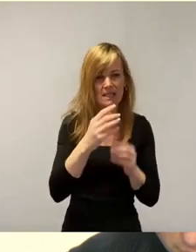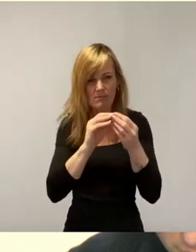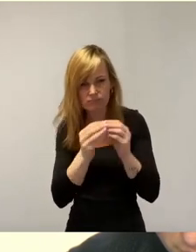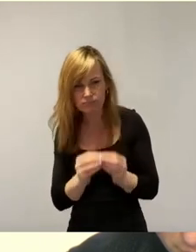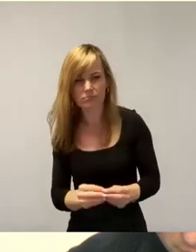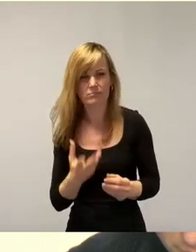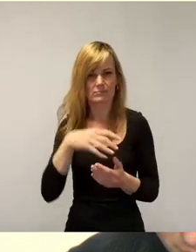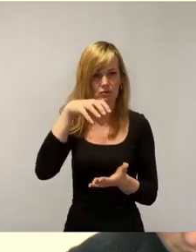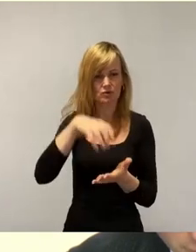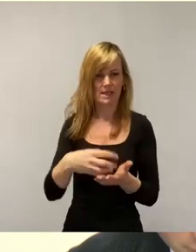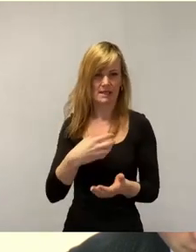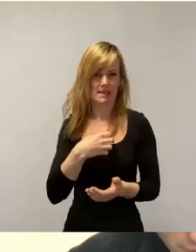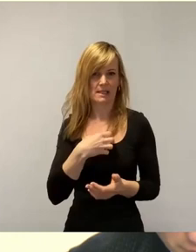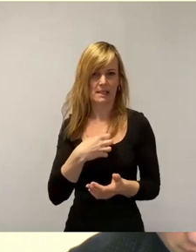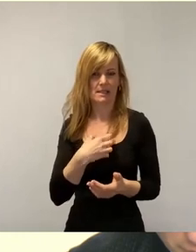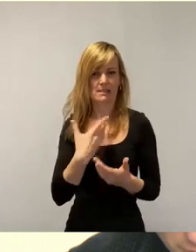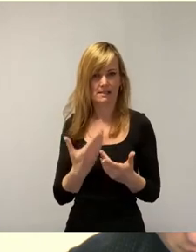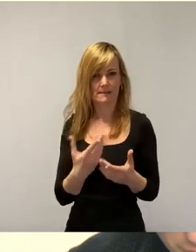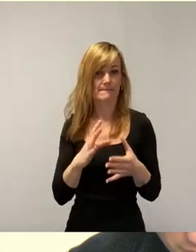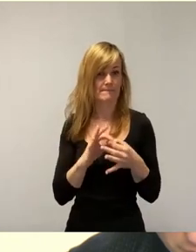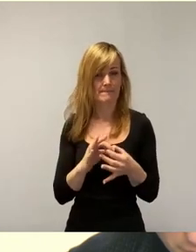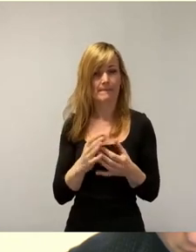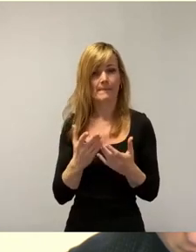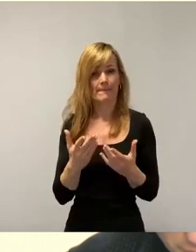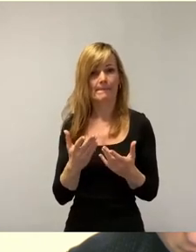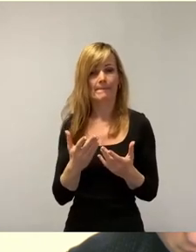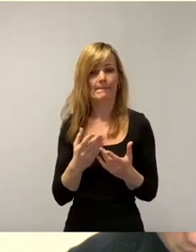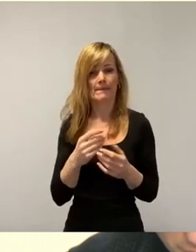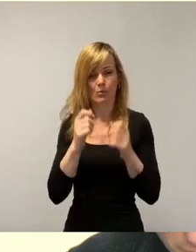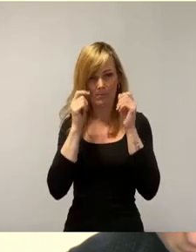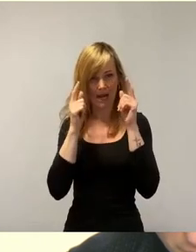Dresden durchaus Überraschungen